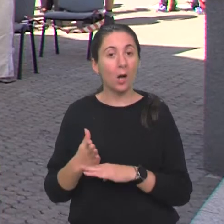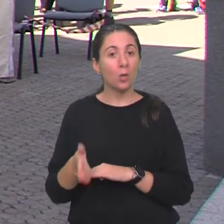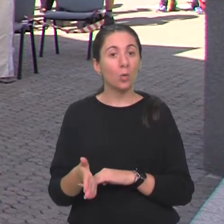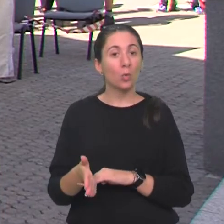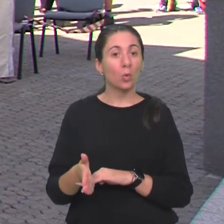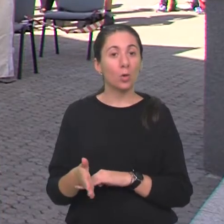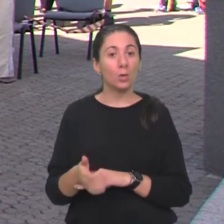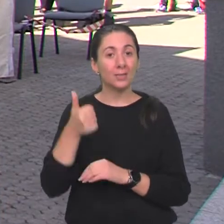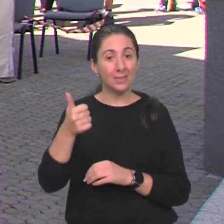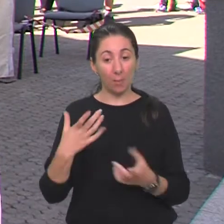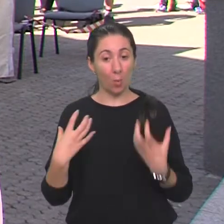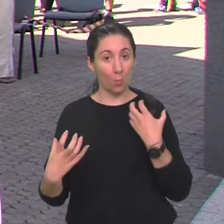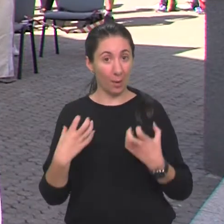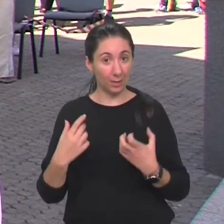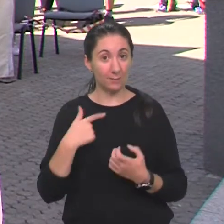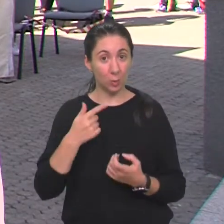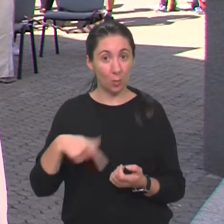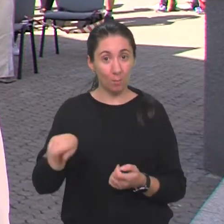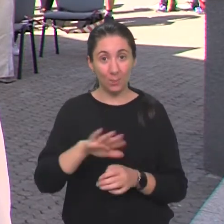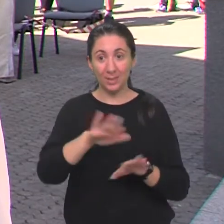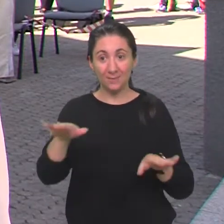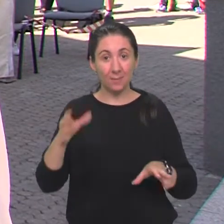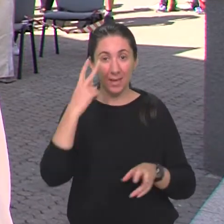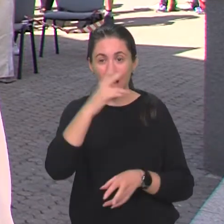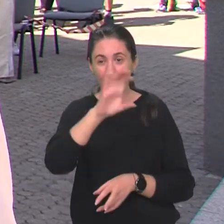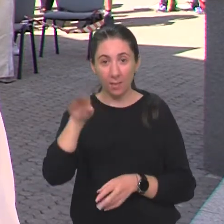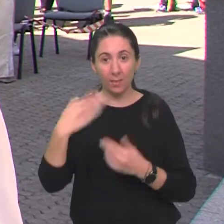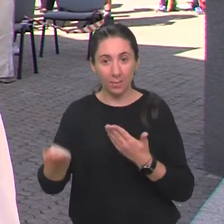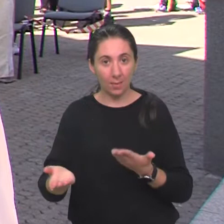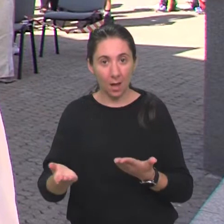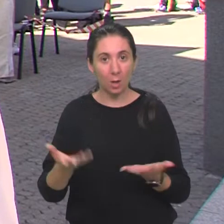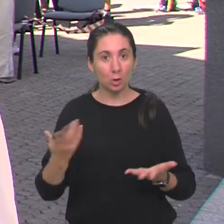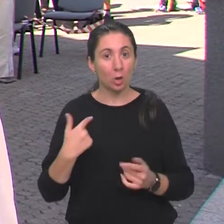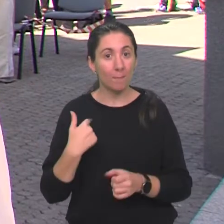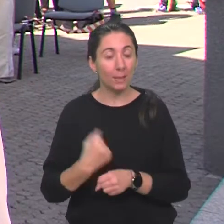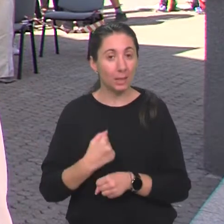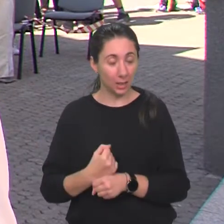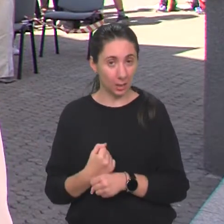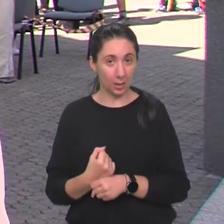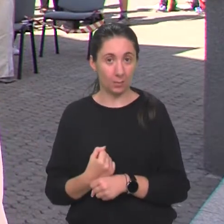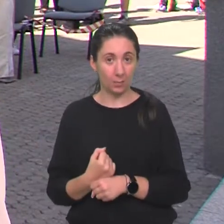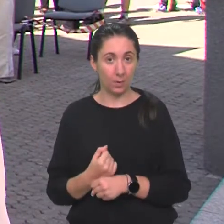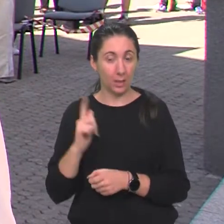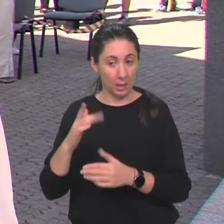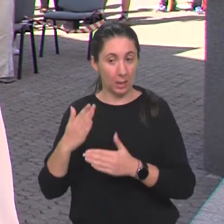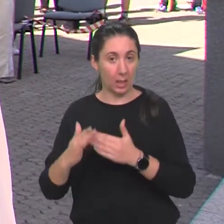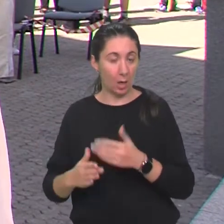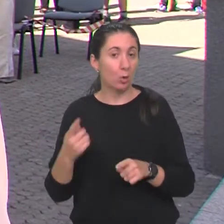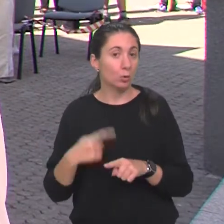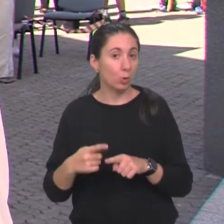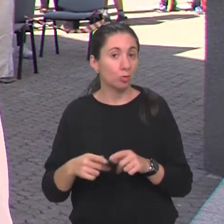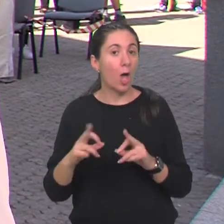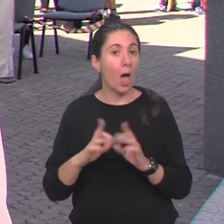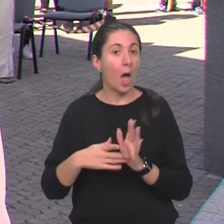samu predstavu smo mi svim gledateljima dali u biti do znanja čime se mi bavimo i u konačnici zašto